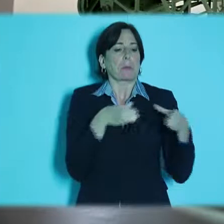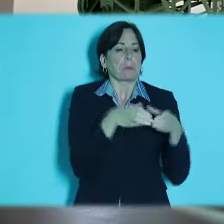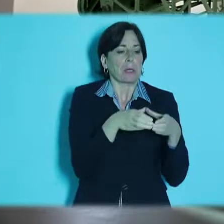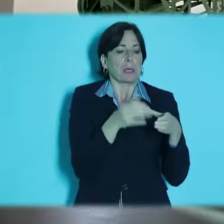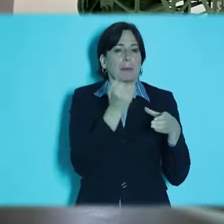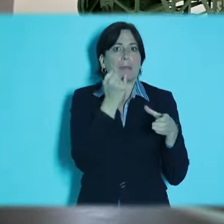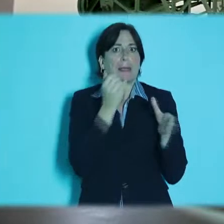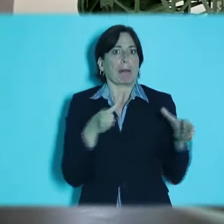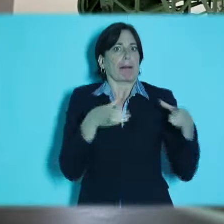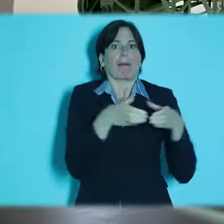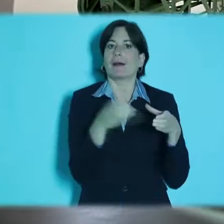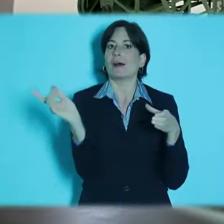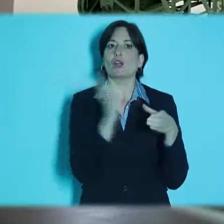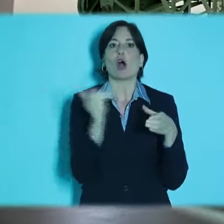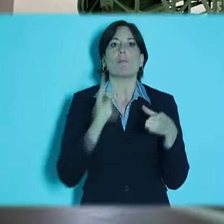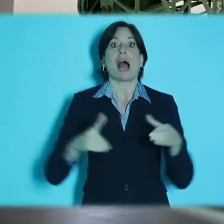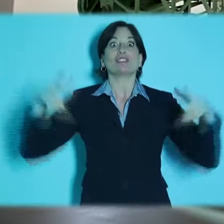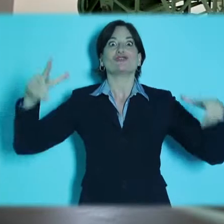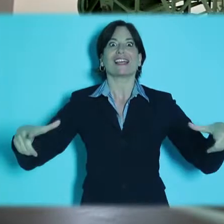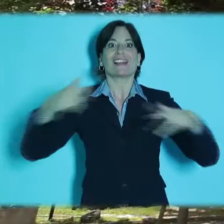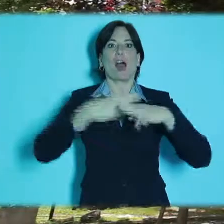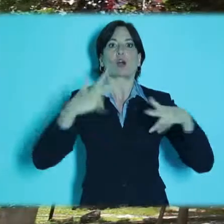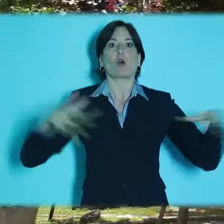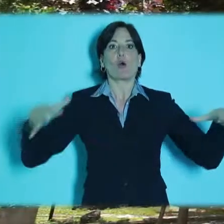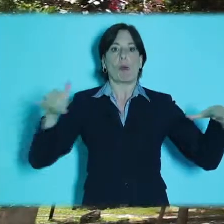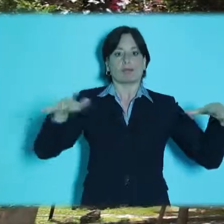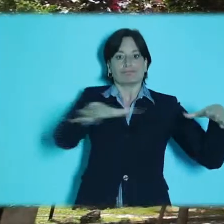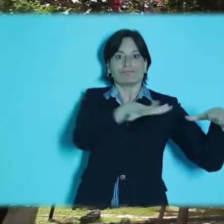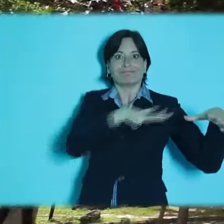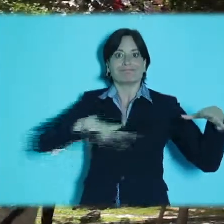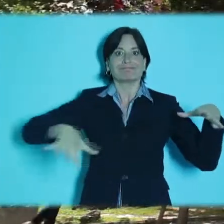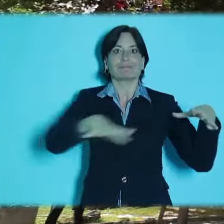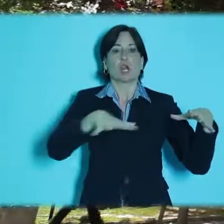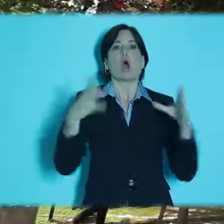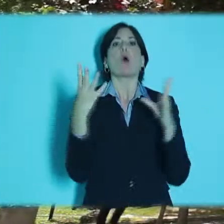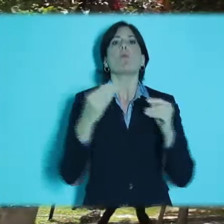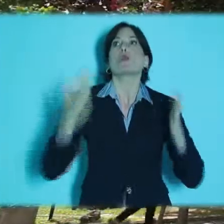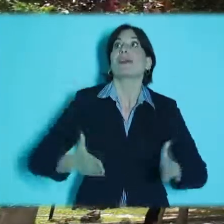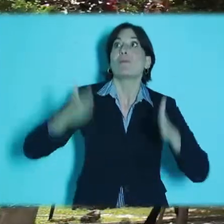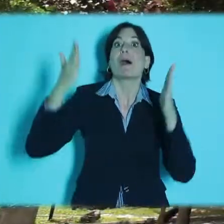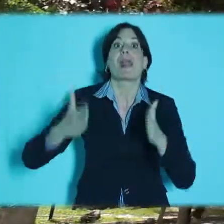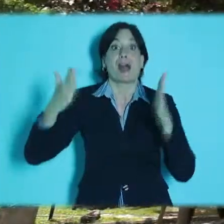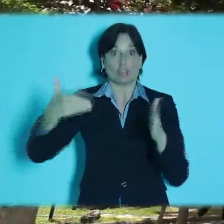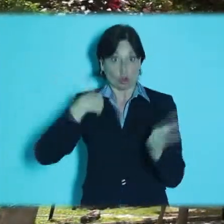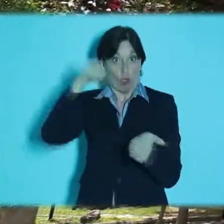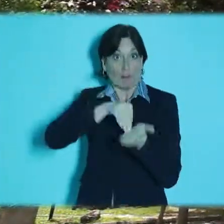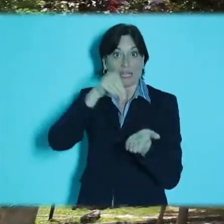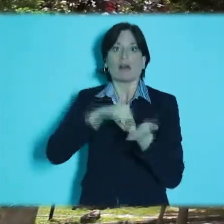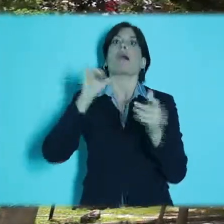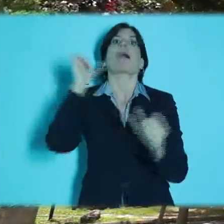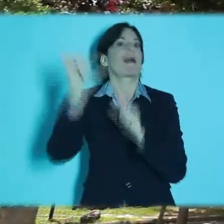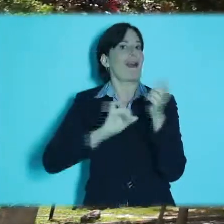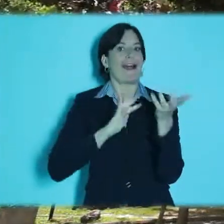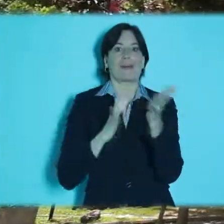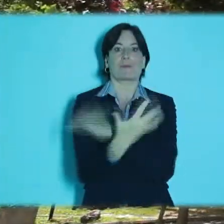siamo inseriti all'interno della città. Molte strutture ricettive sono cambiate da quando siamo qui presenti. Alcune